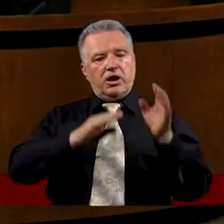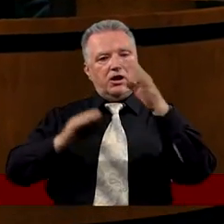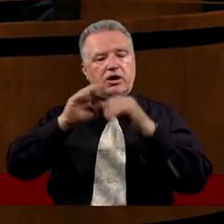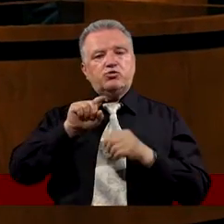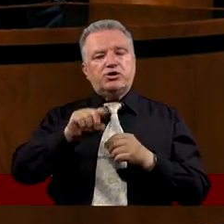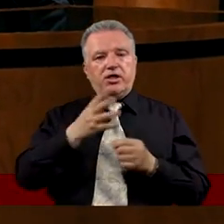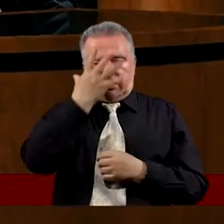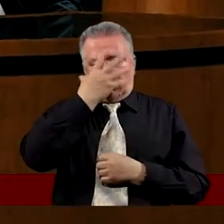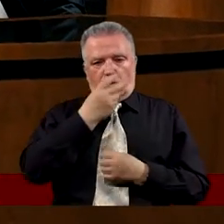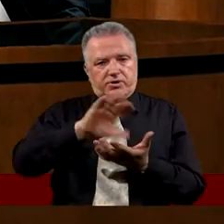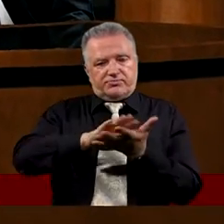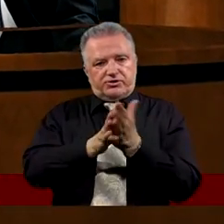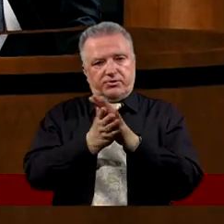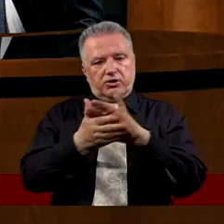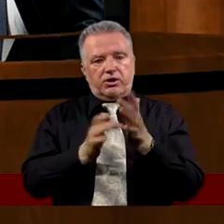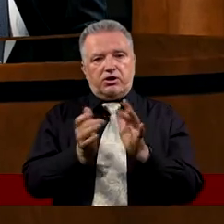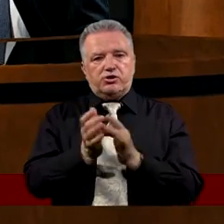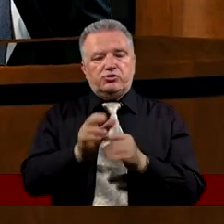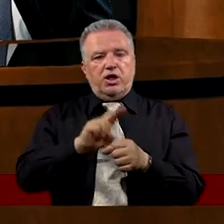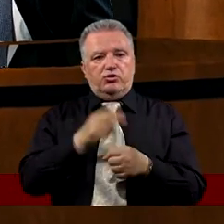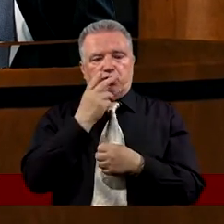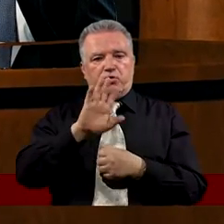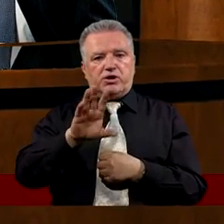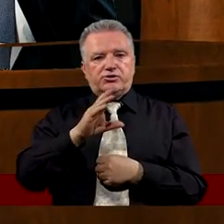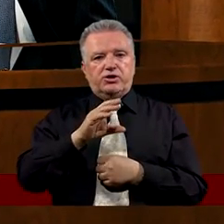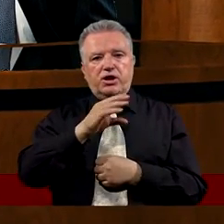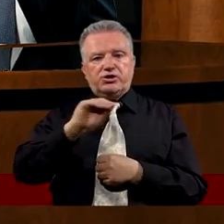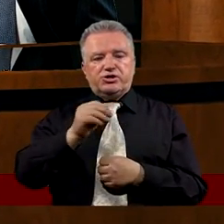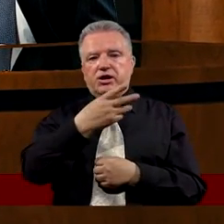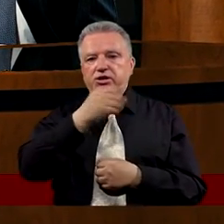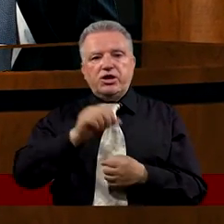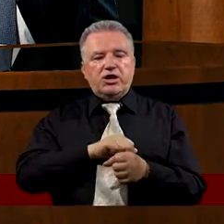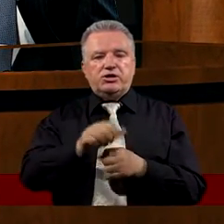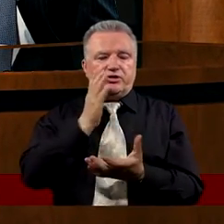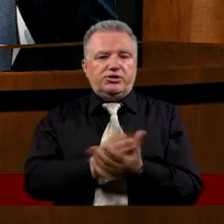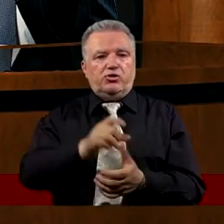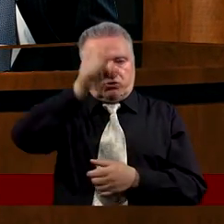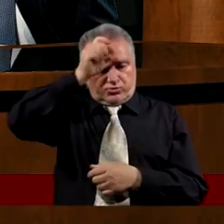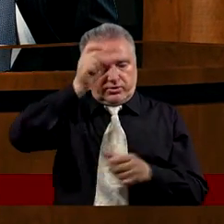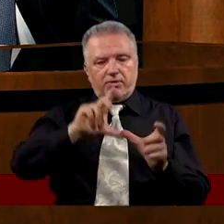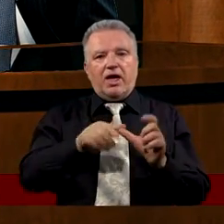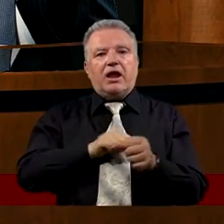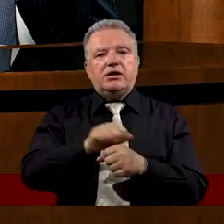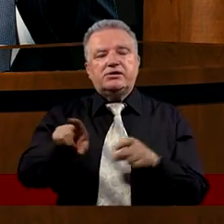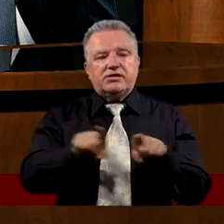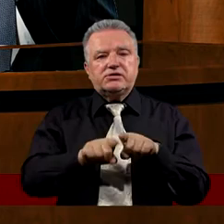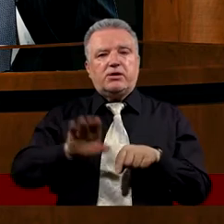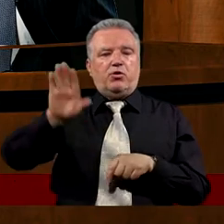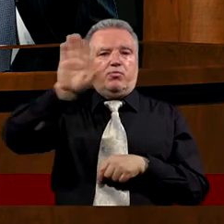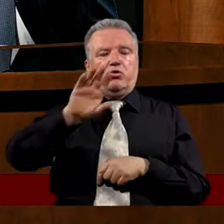górze Ten obraz Przemienionego Chrystusa Który pokazuje Że jest nie tylko człowiekiem Ale jest również Bogiem